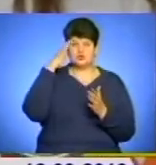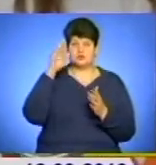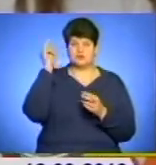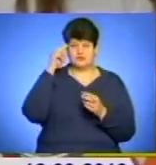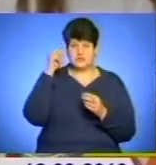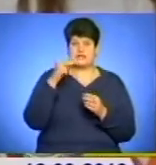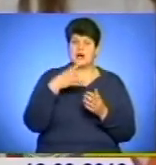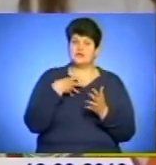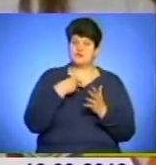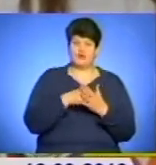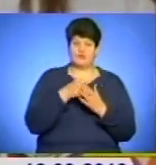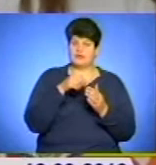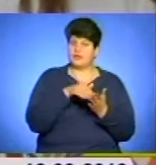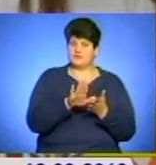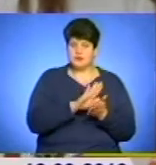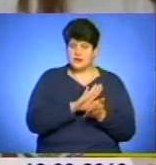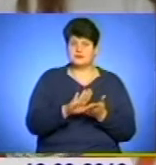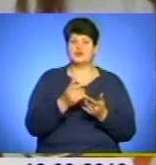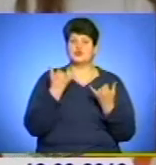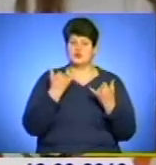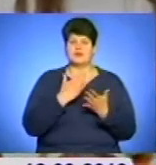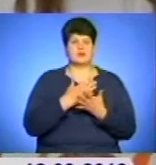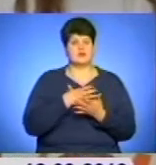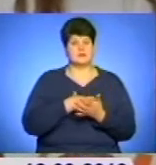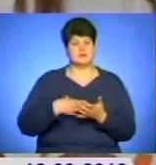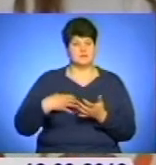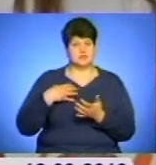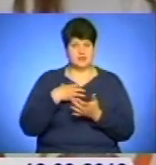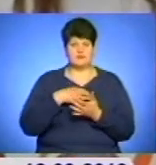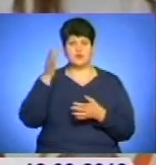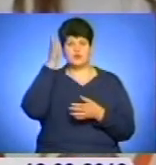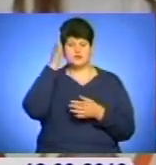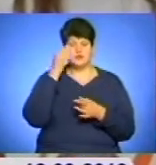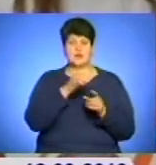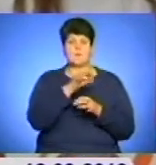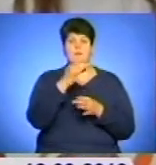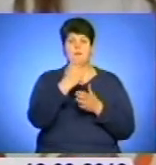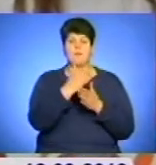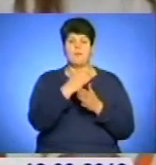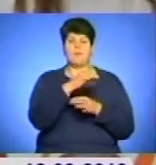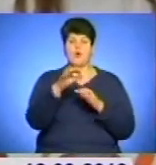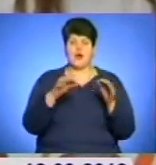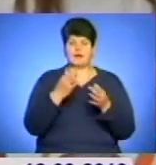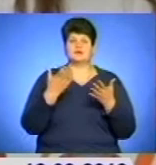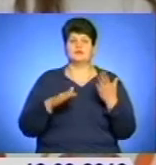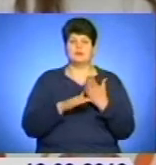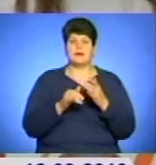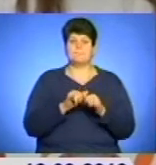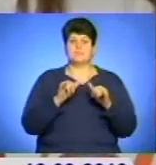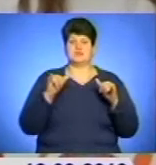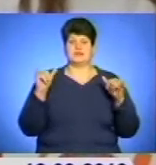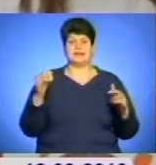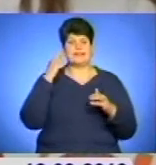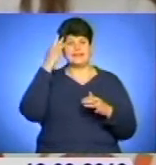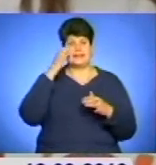на сьогодні дуже актуальними є. І саме освітній проєкт сприяє поширенню ідеї Шевченка і